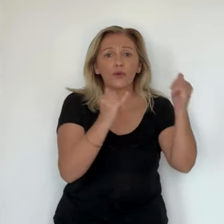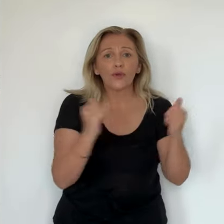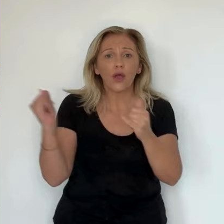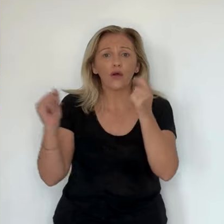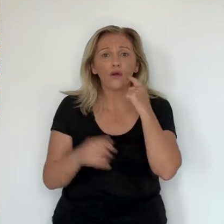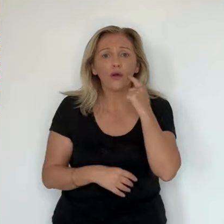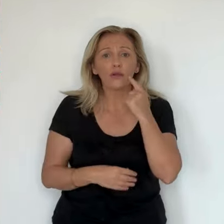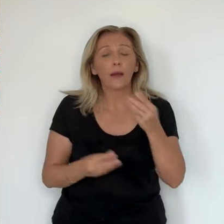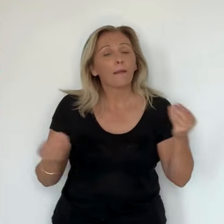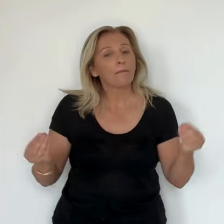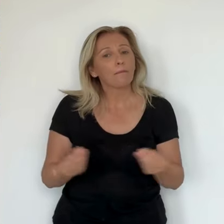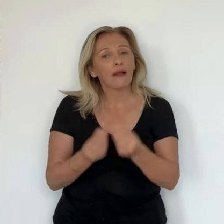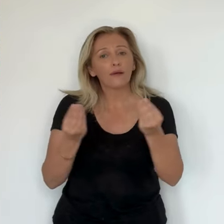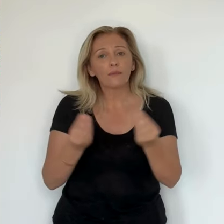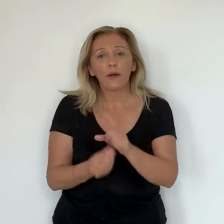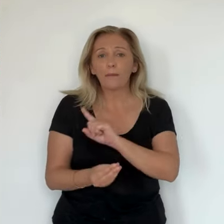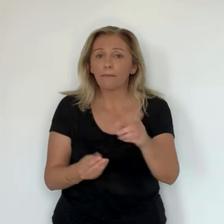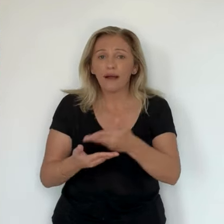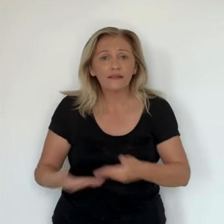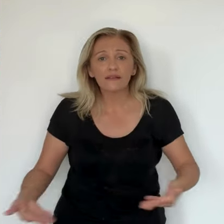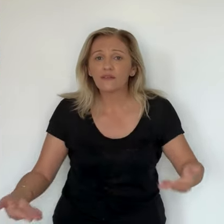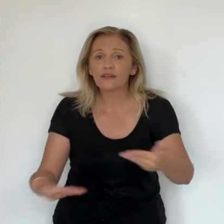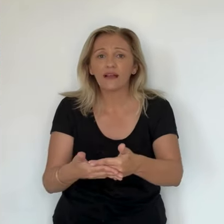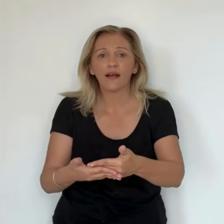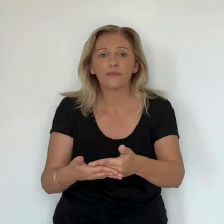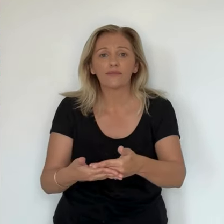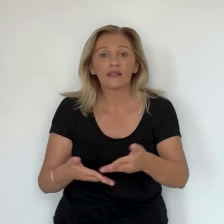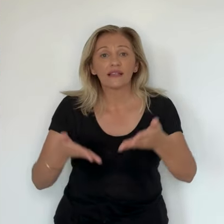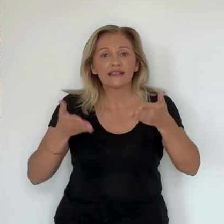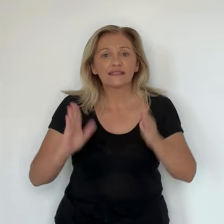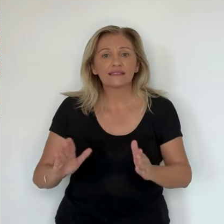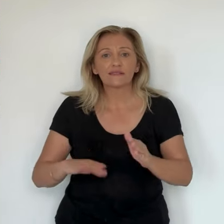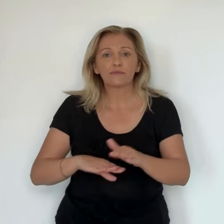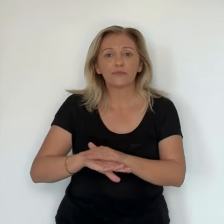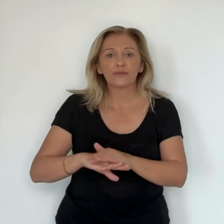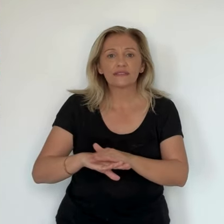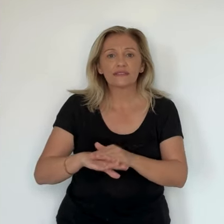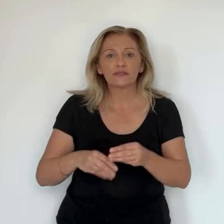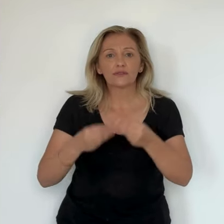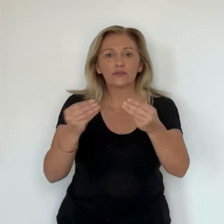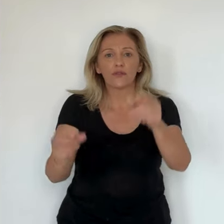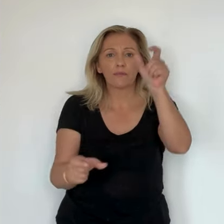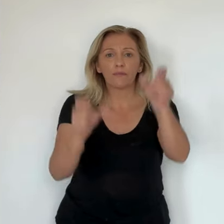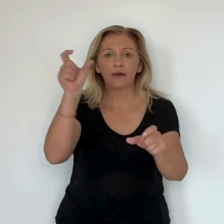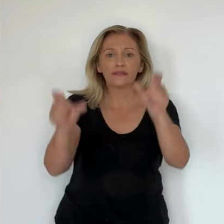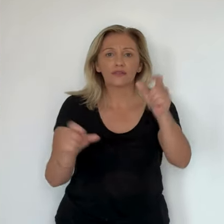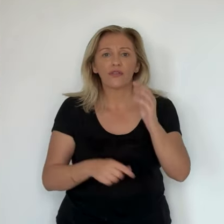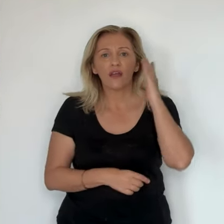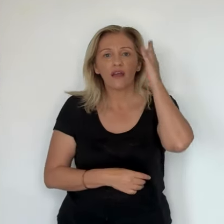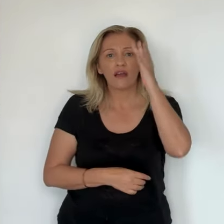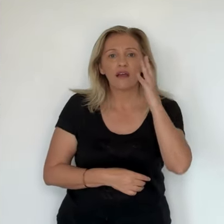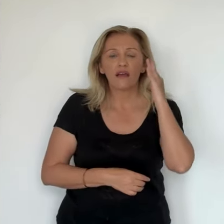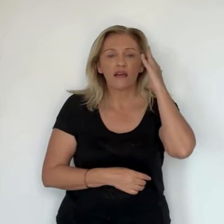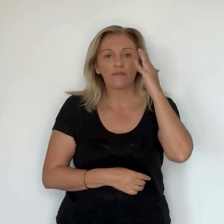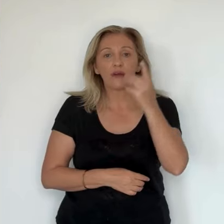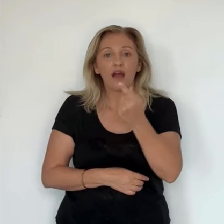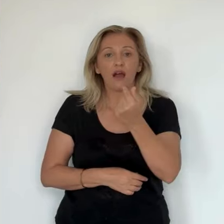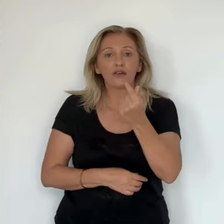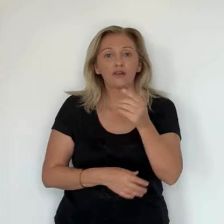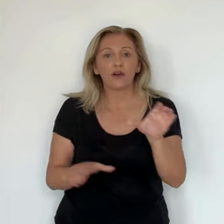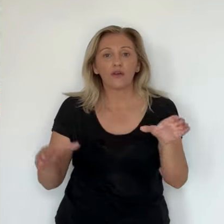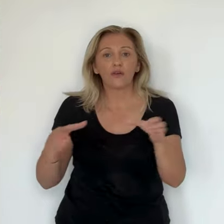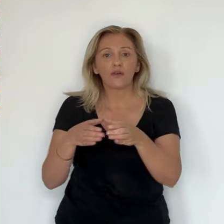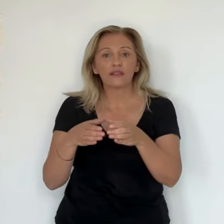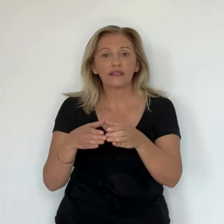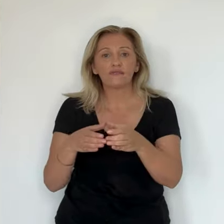malheureusement pas le cas. Une prise de parole politique qui a semble-t-il inquiété. Le financement de la collectivité représente en effet 20 à 25% du